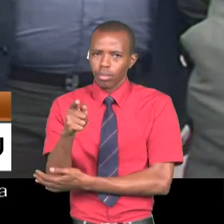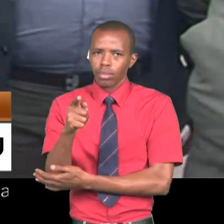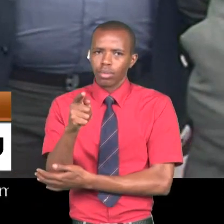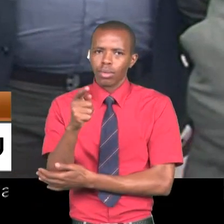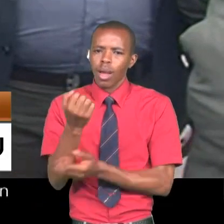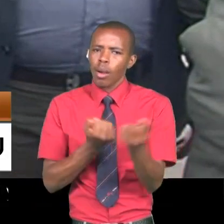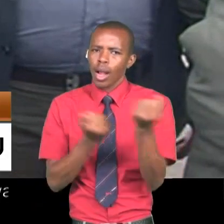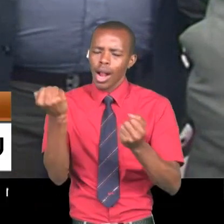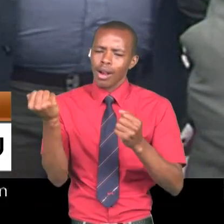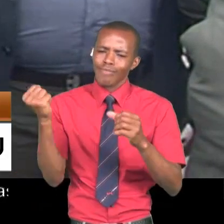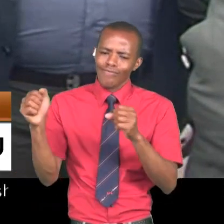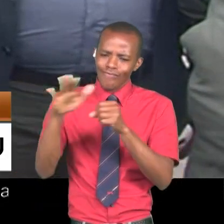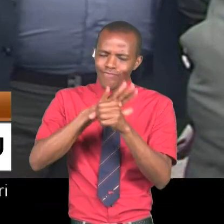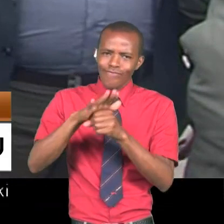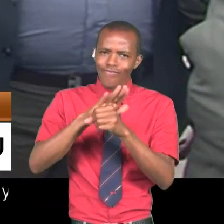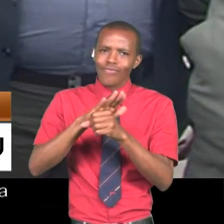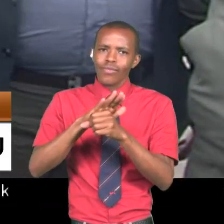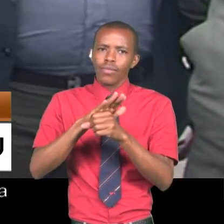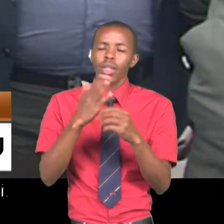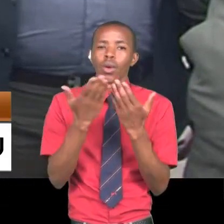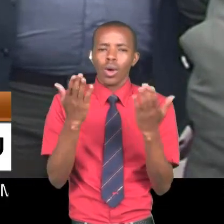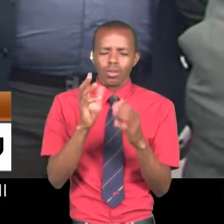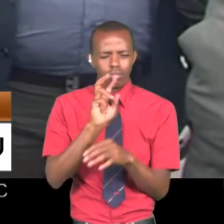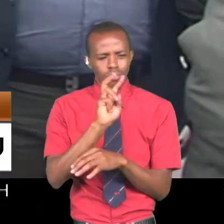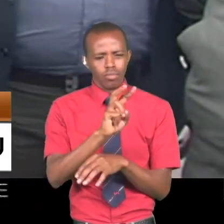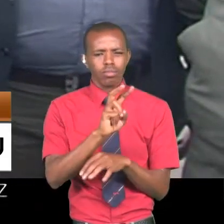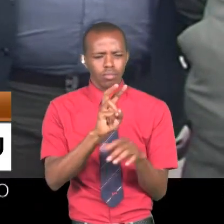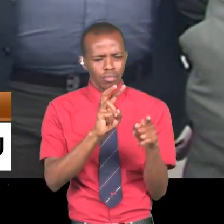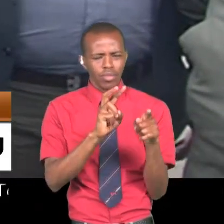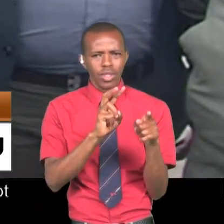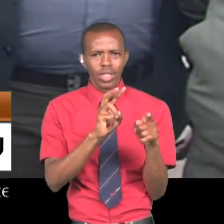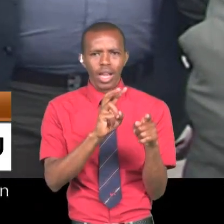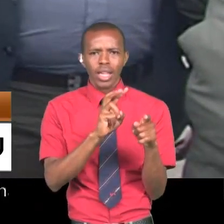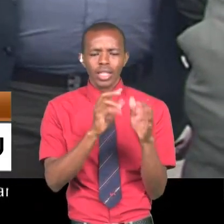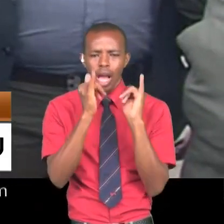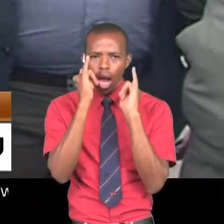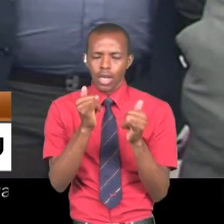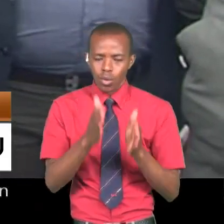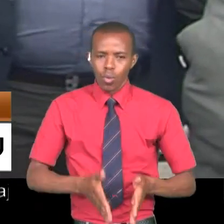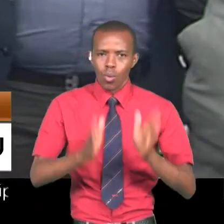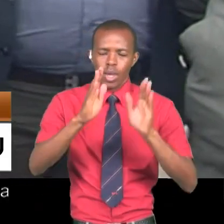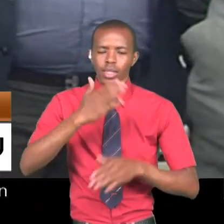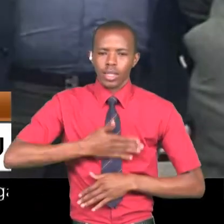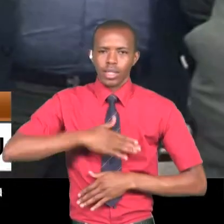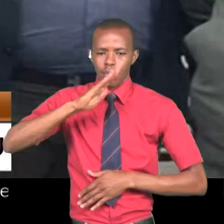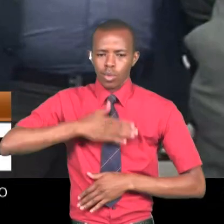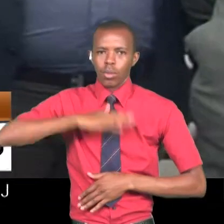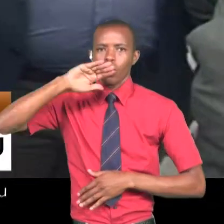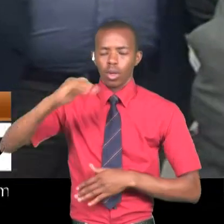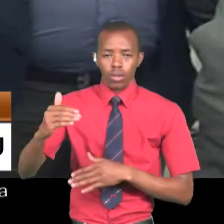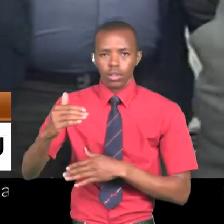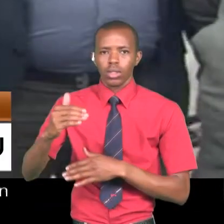jaswa kwa brado. Ambapo ukiangalia ni mutindo ingine mpia. Hapa Samburu. Hapo